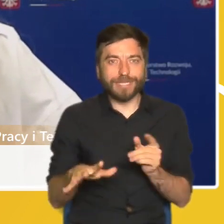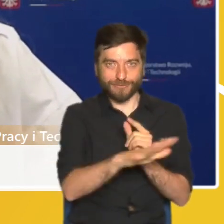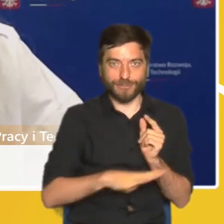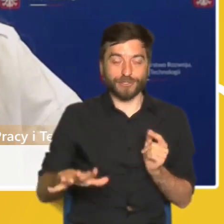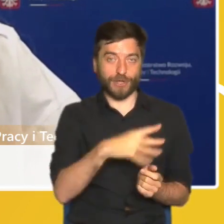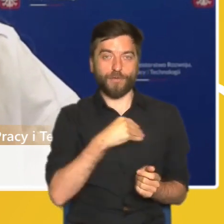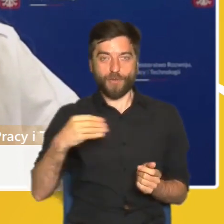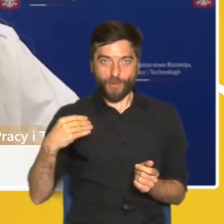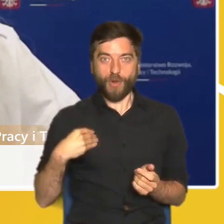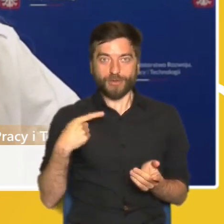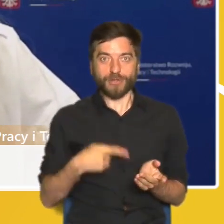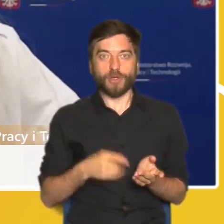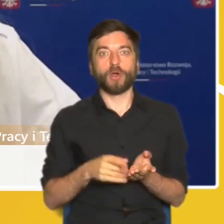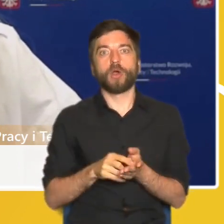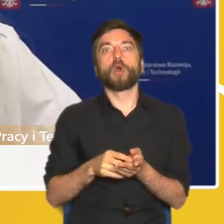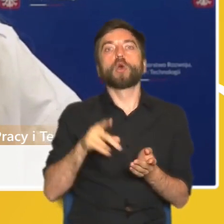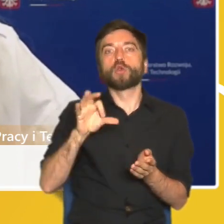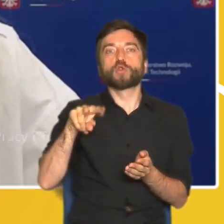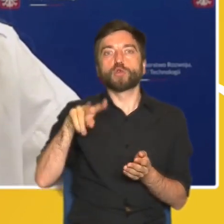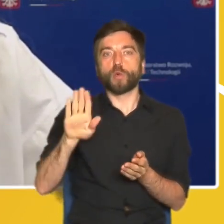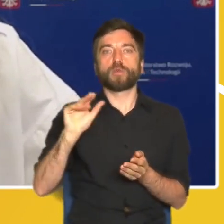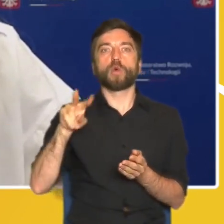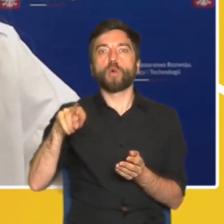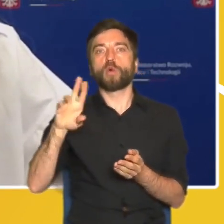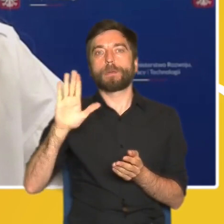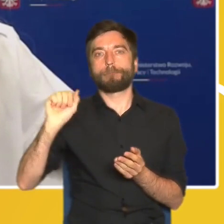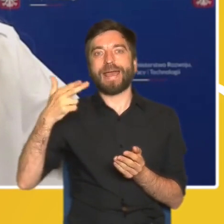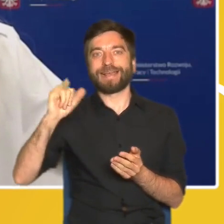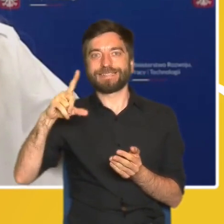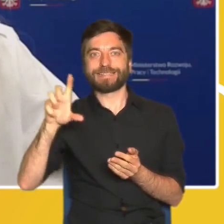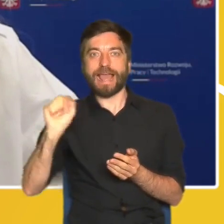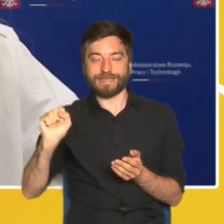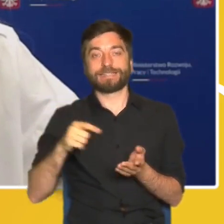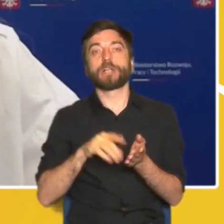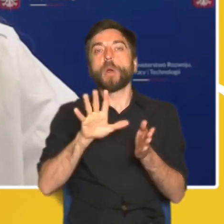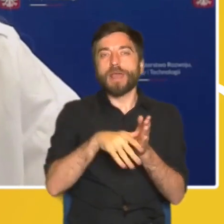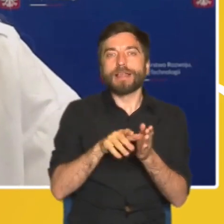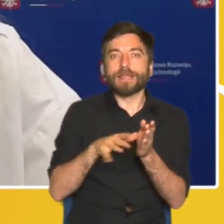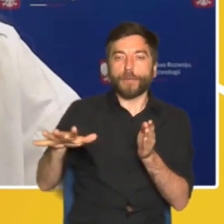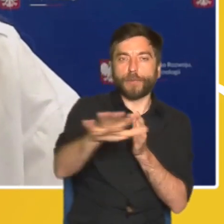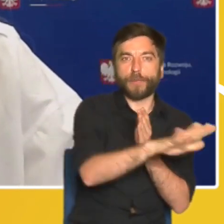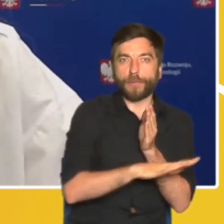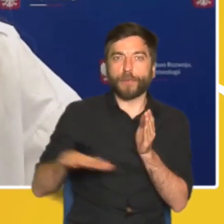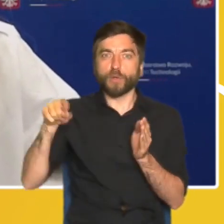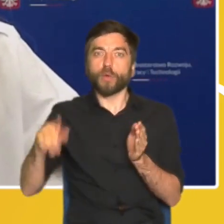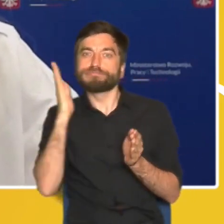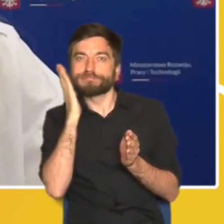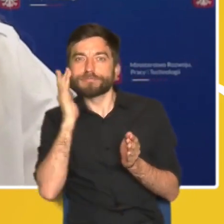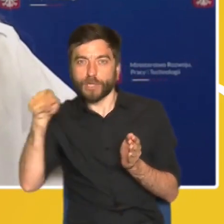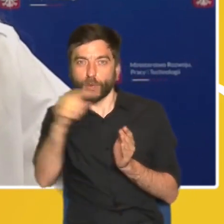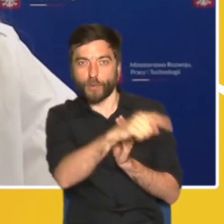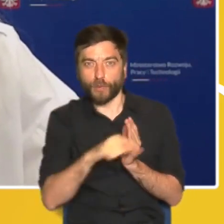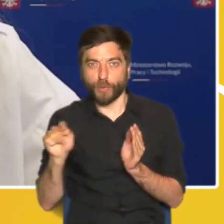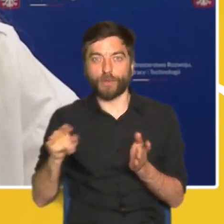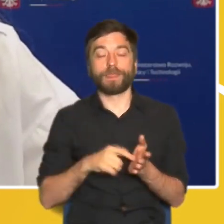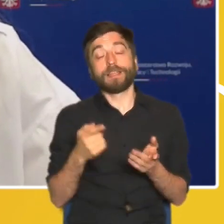.in. zjawisko suburbanizacji. Z punktu widzenia wielu teorii rozwoju miast, suburbanizacja jest naturalną